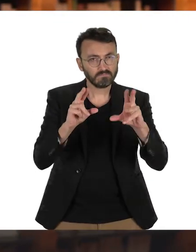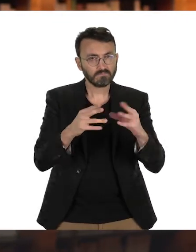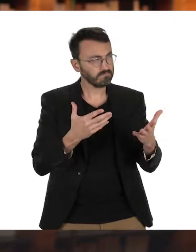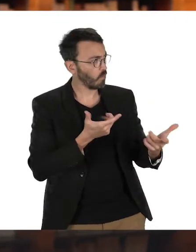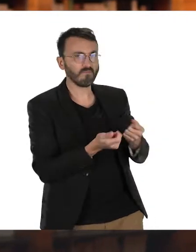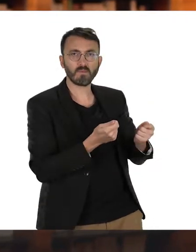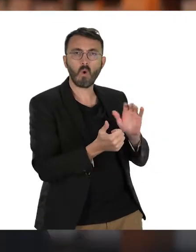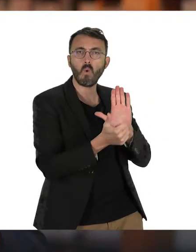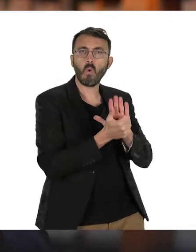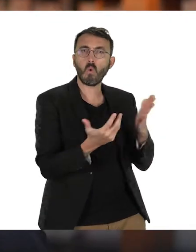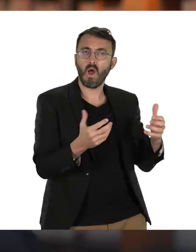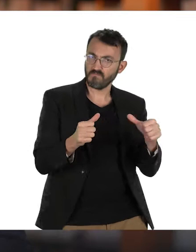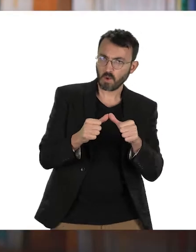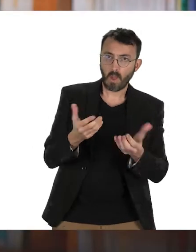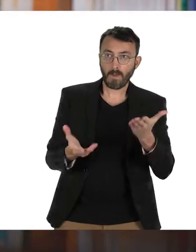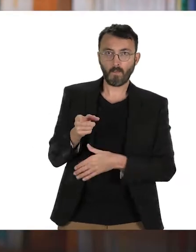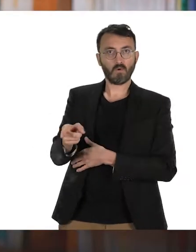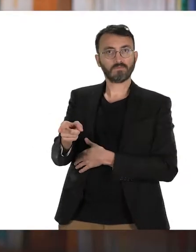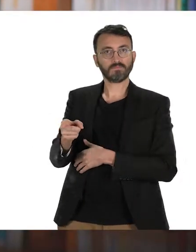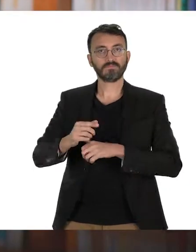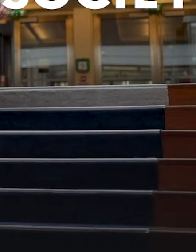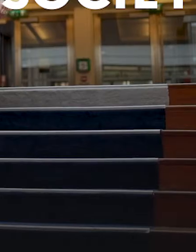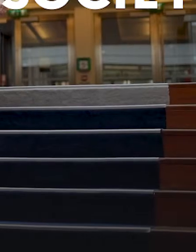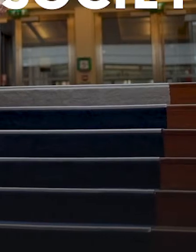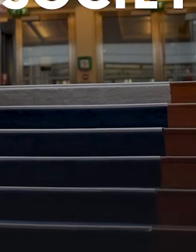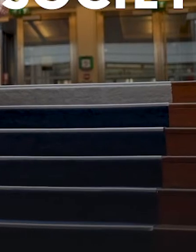vous dire ce que le gouvernement met en œuvre pour ces Français.